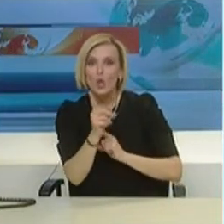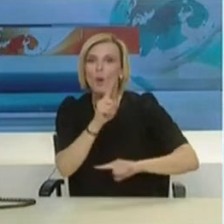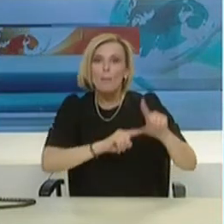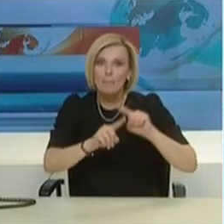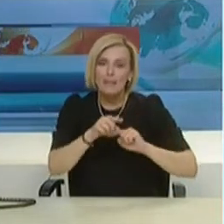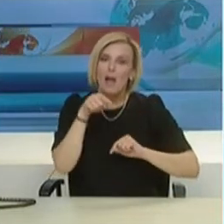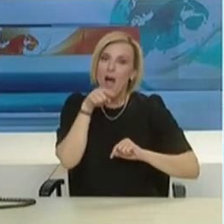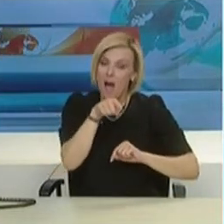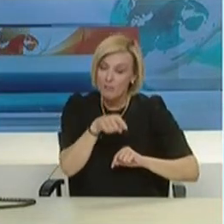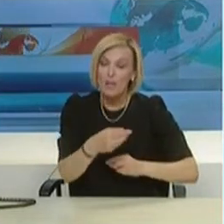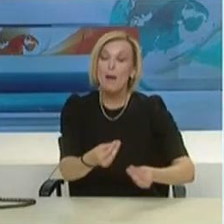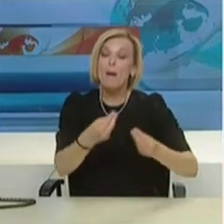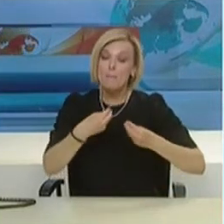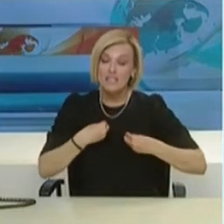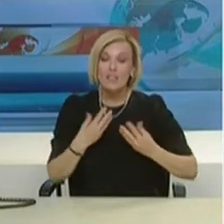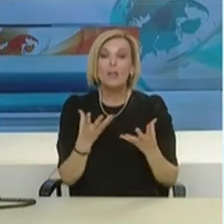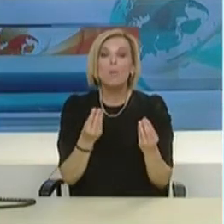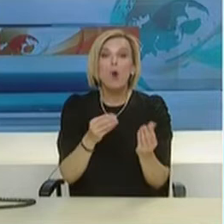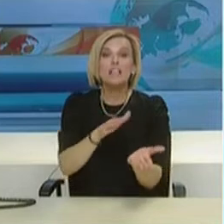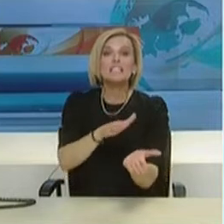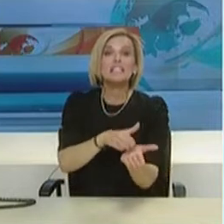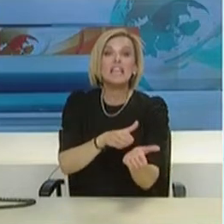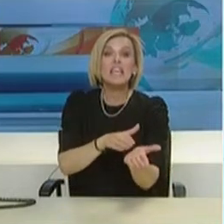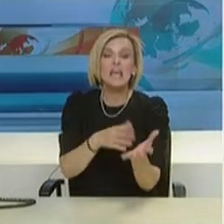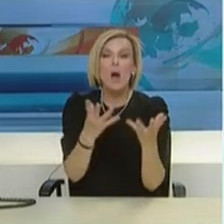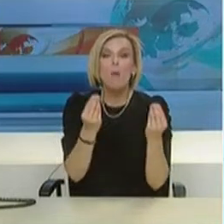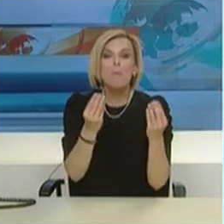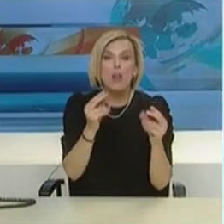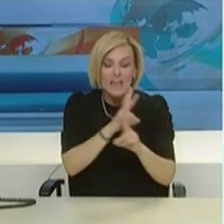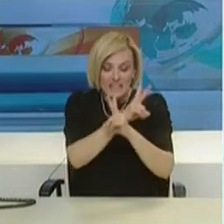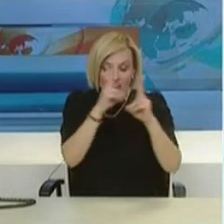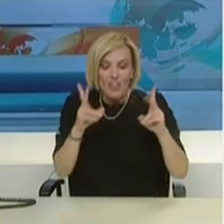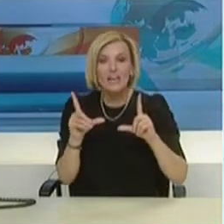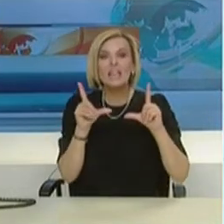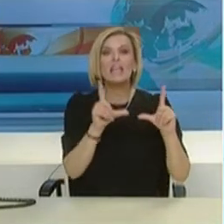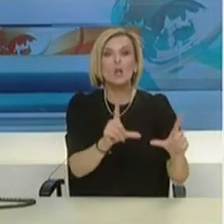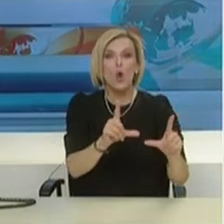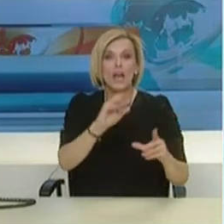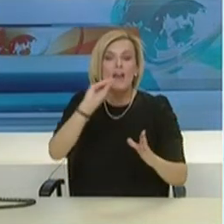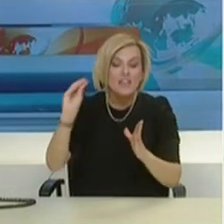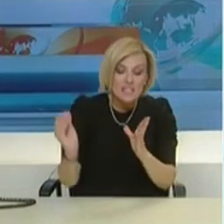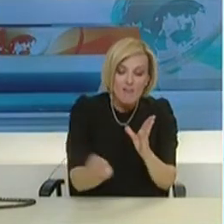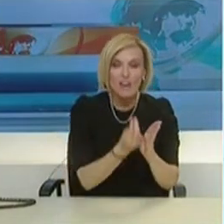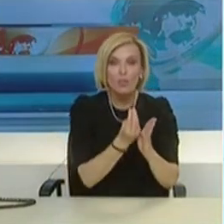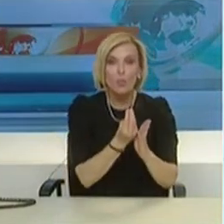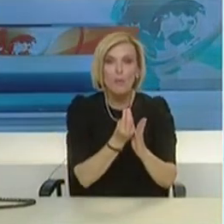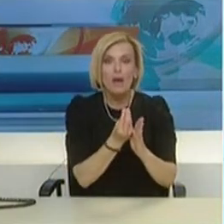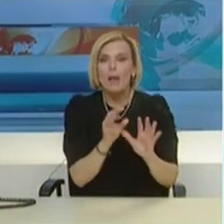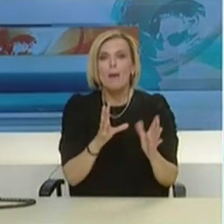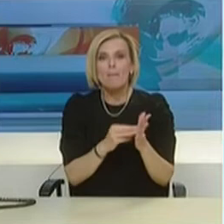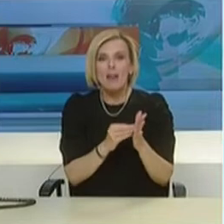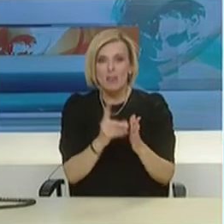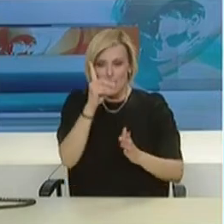έχει δώσει πάρα πολλά τις τελευταίες μέρες αυτή τη διαδικασία, εξαντληλική της εχνηλάτησης, να εχνηλατούμε τα